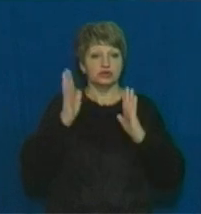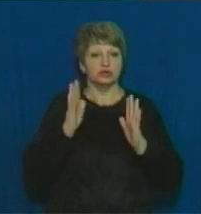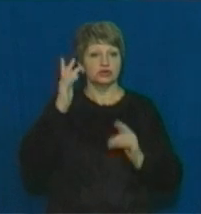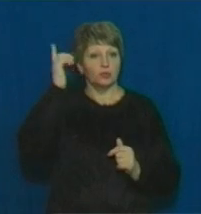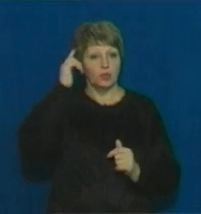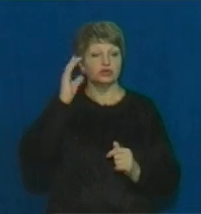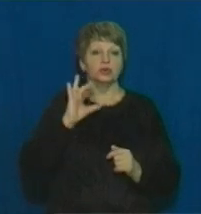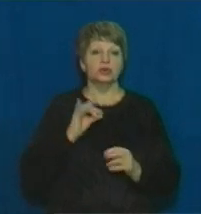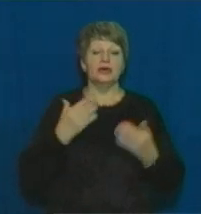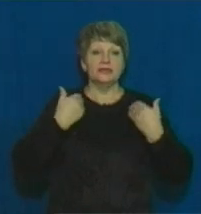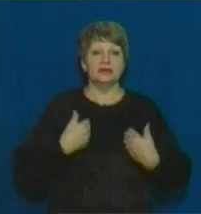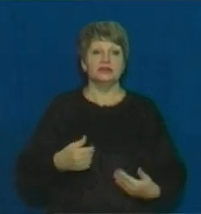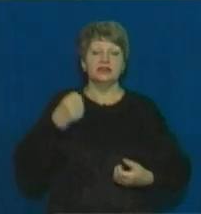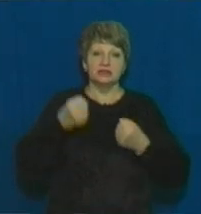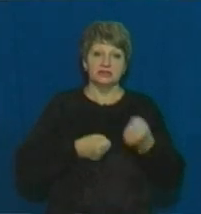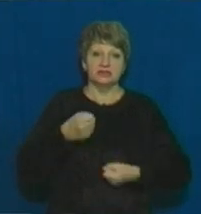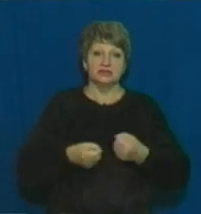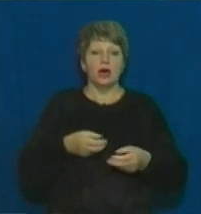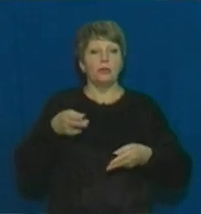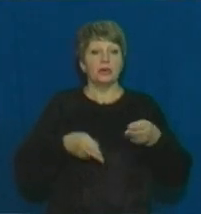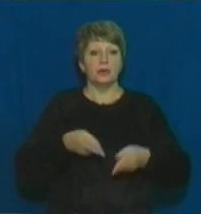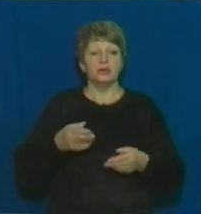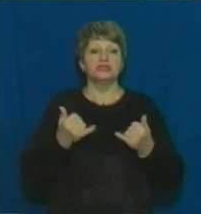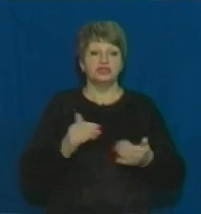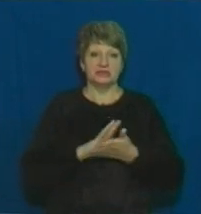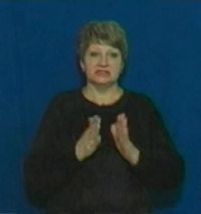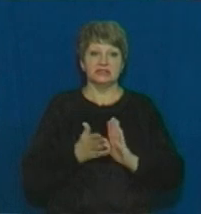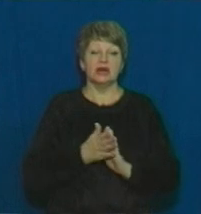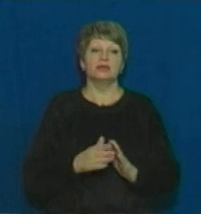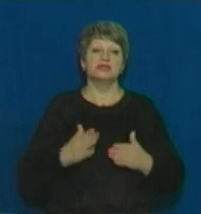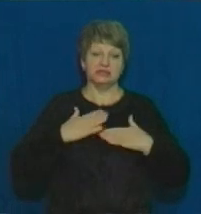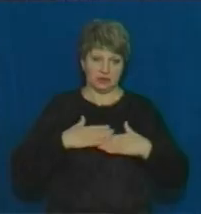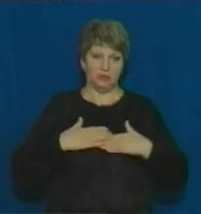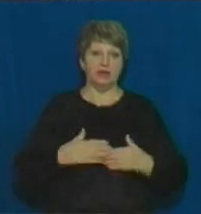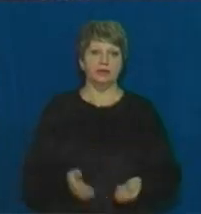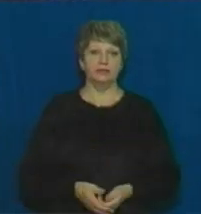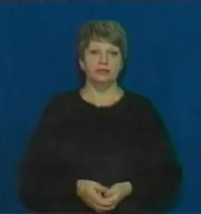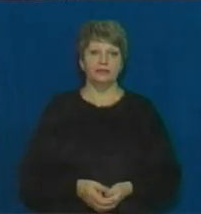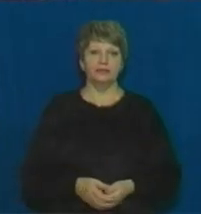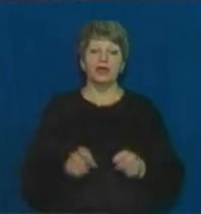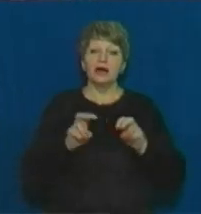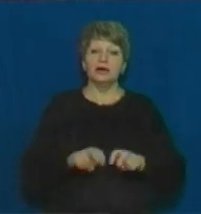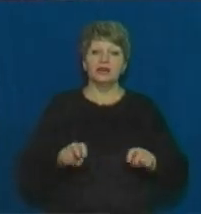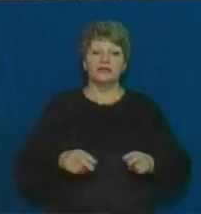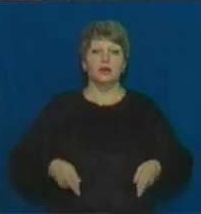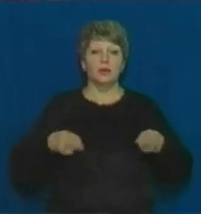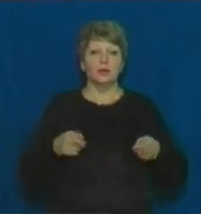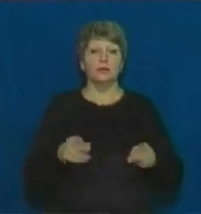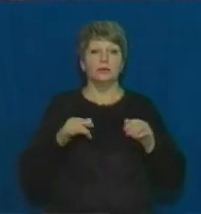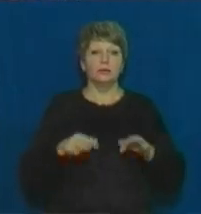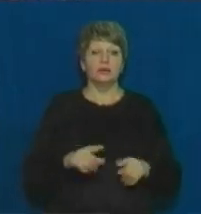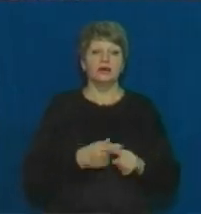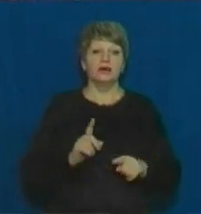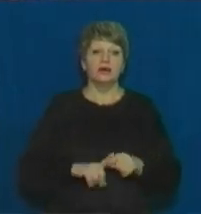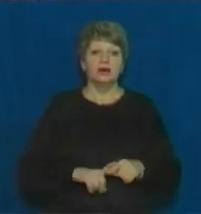тілесні ушкодження. Його проопорували. Нині стан третьокласника стабільний. Розслідується кримінальне провадження за